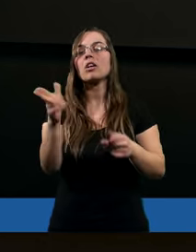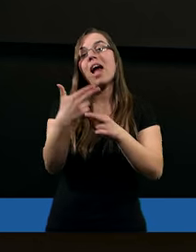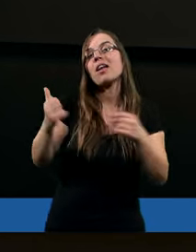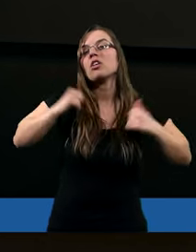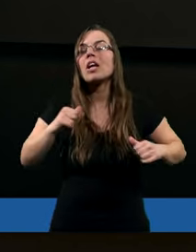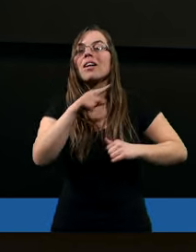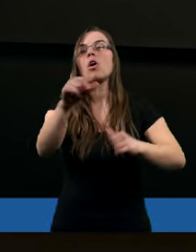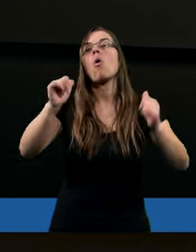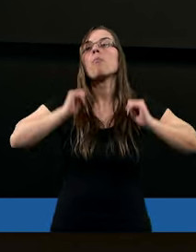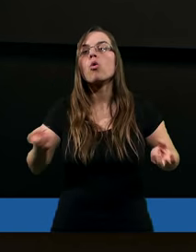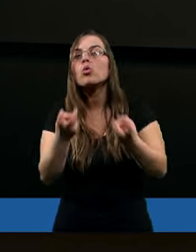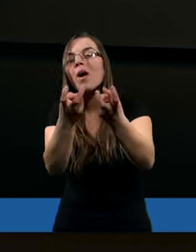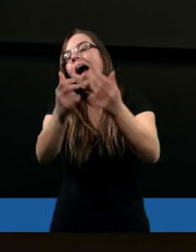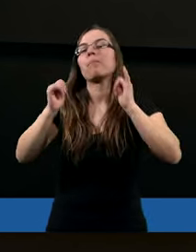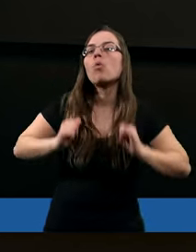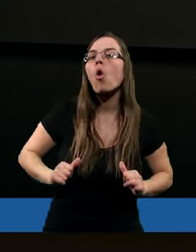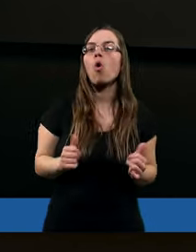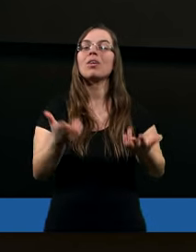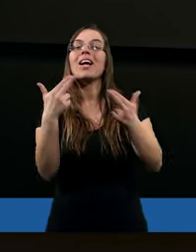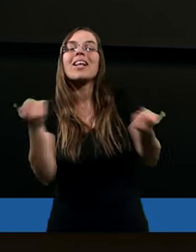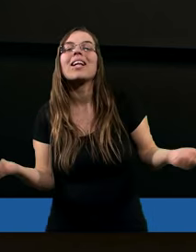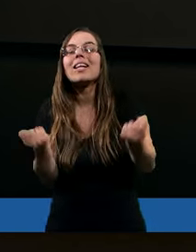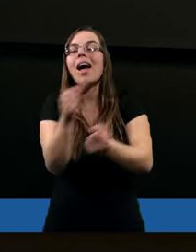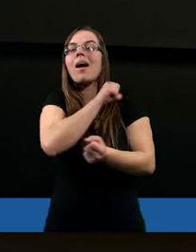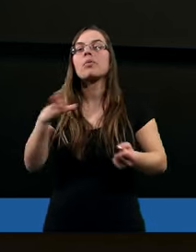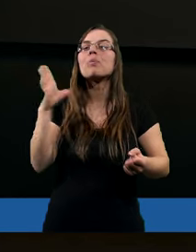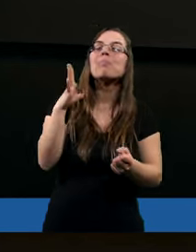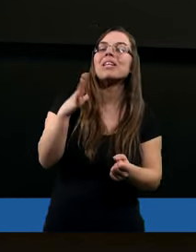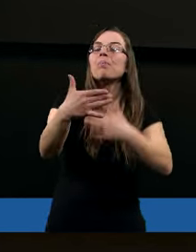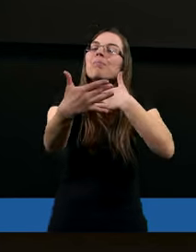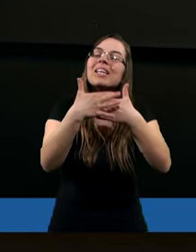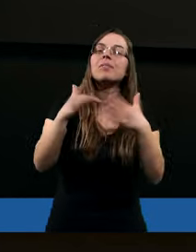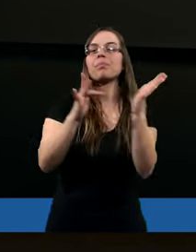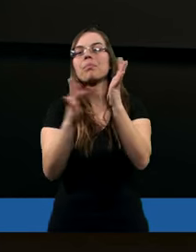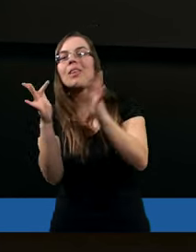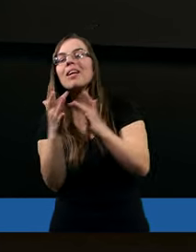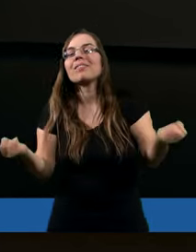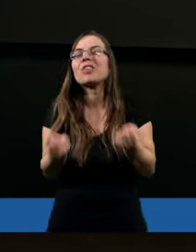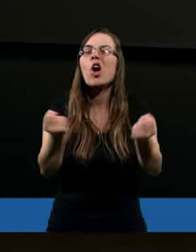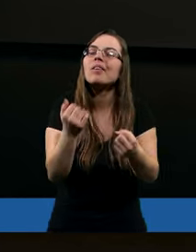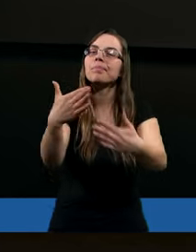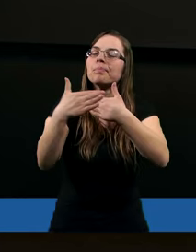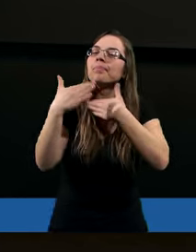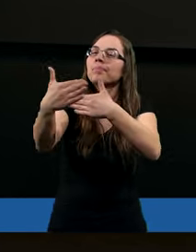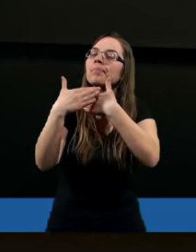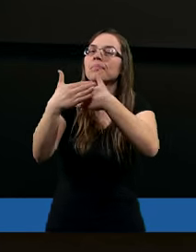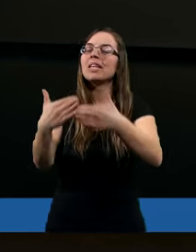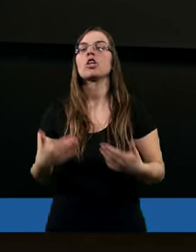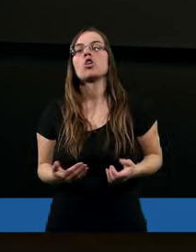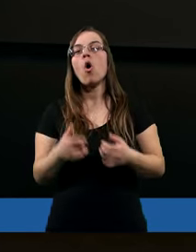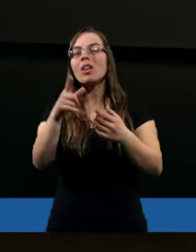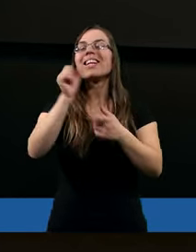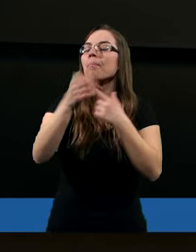szukamy tego pokoju, wtedy, kiedy staramy się być bliżej Jezusa, prawda? I tak dalej. Więc to jest niesamowicie istotne.